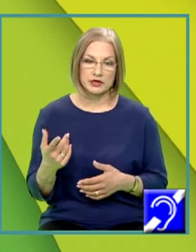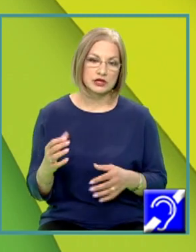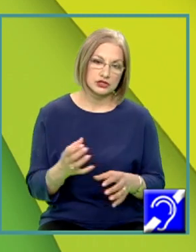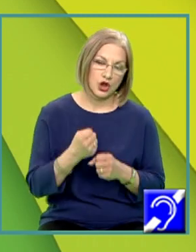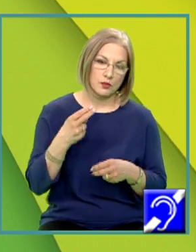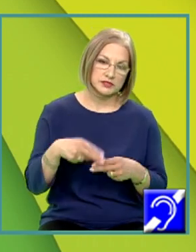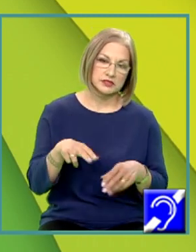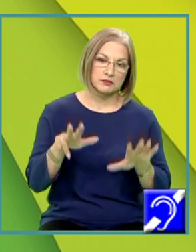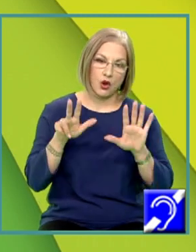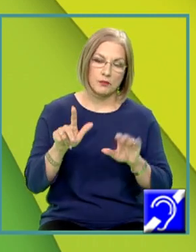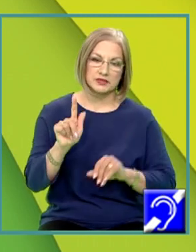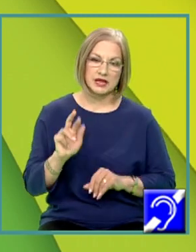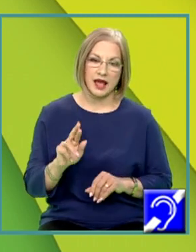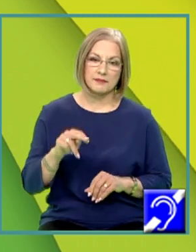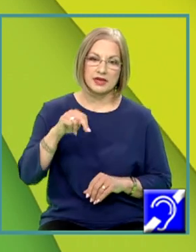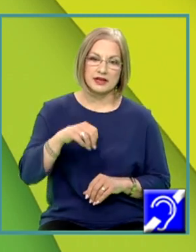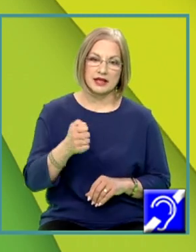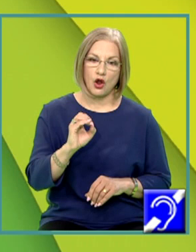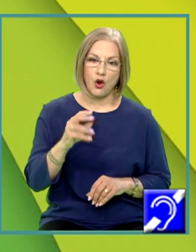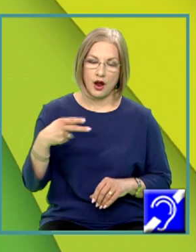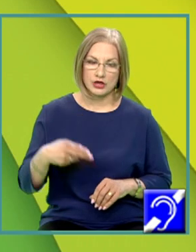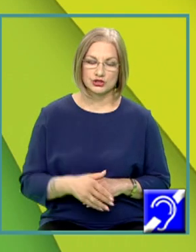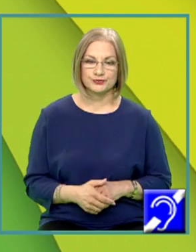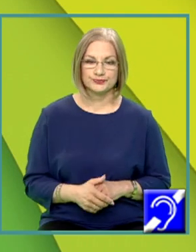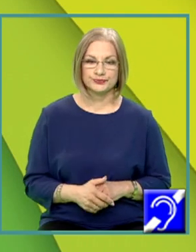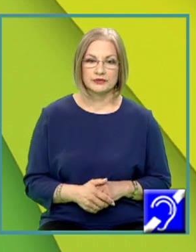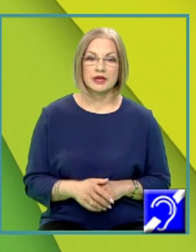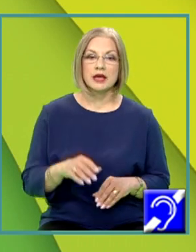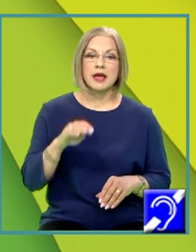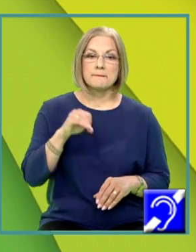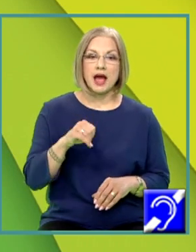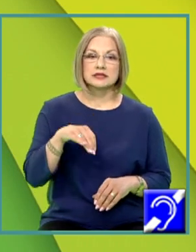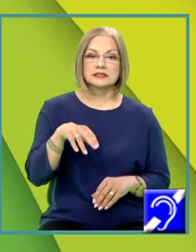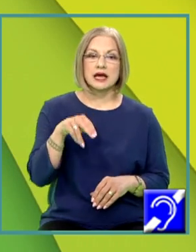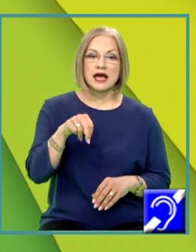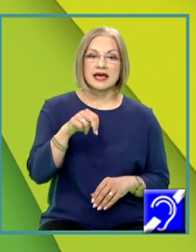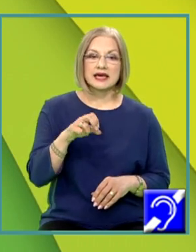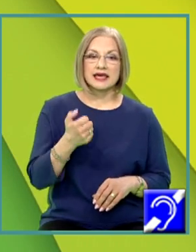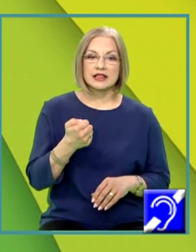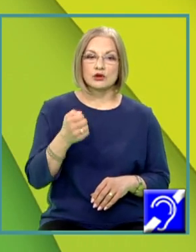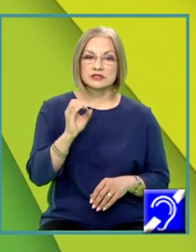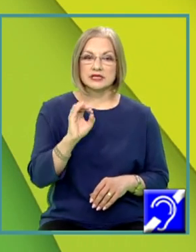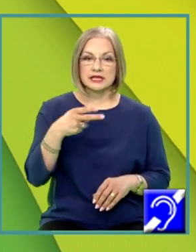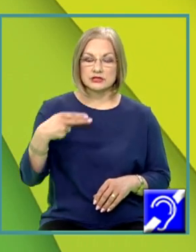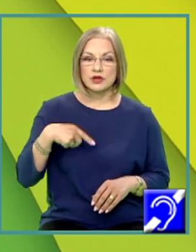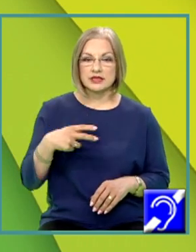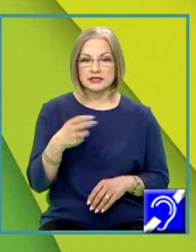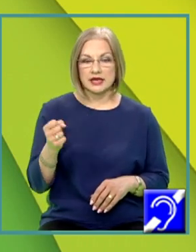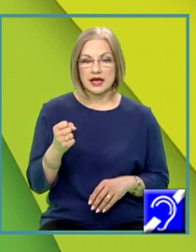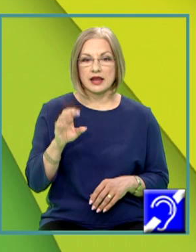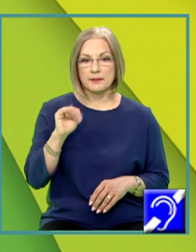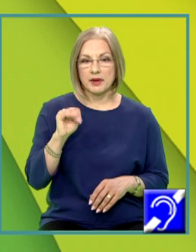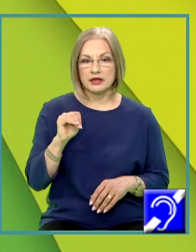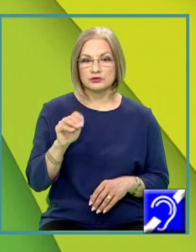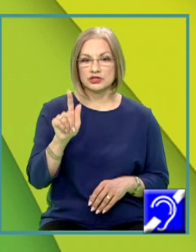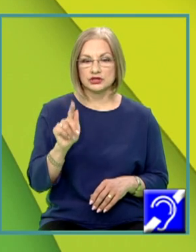obținem 8 grame de hidroxid de sodiu. Masa molară a hidroxidului de sodiu este egală cu 40 grame